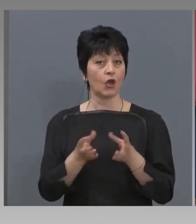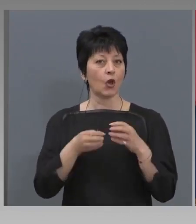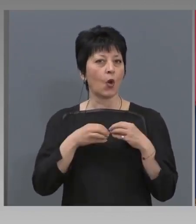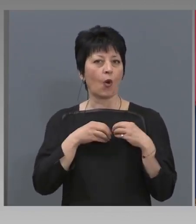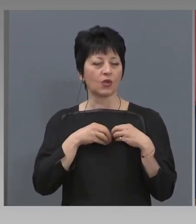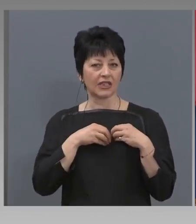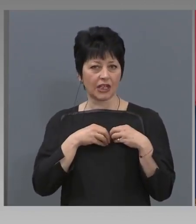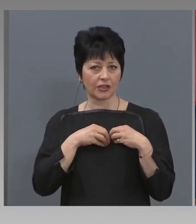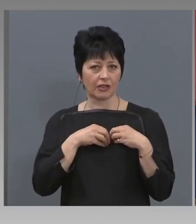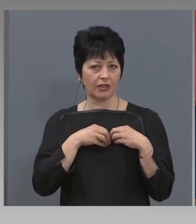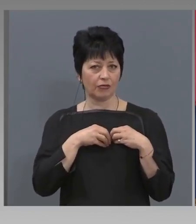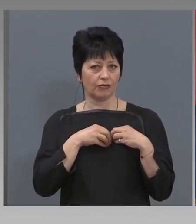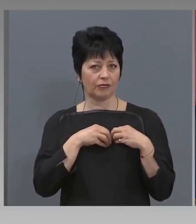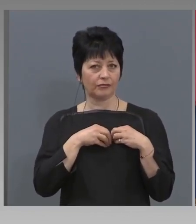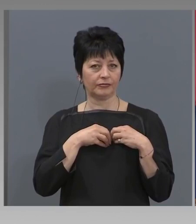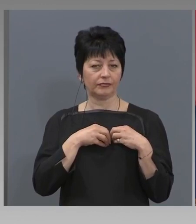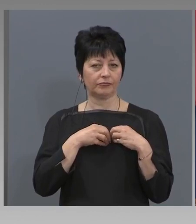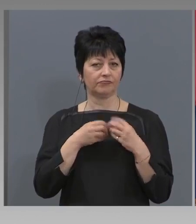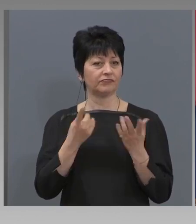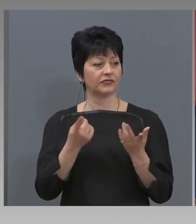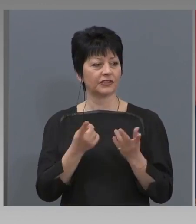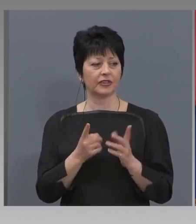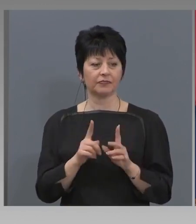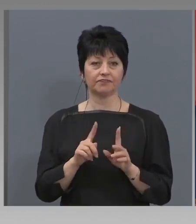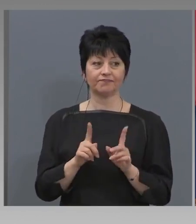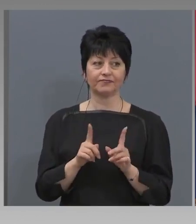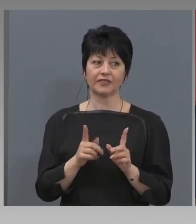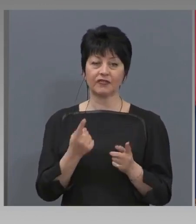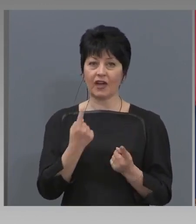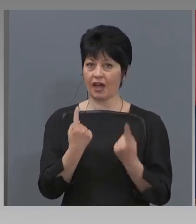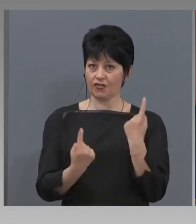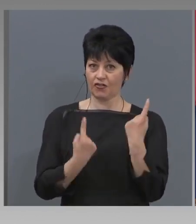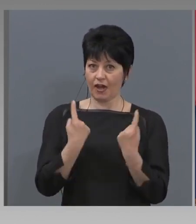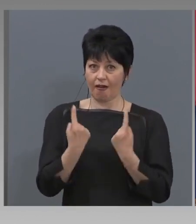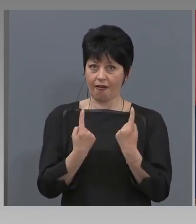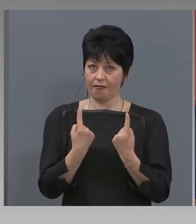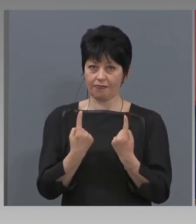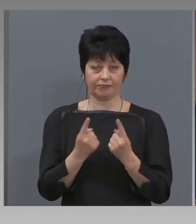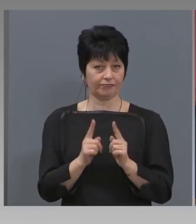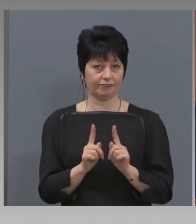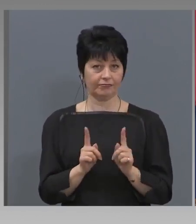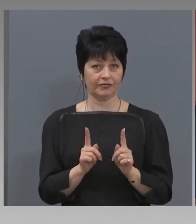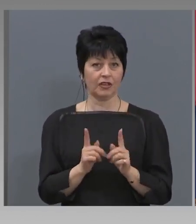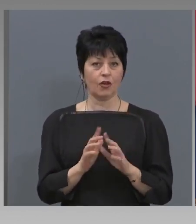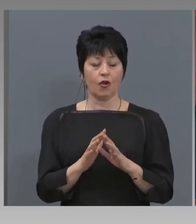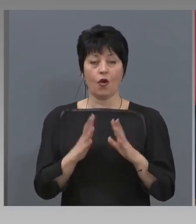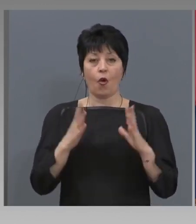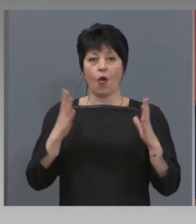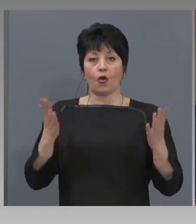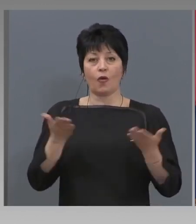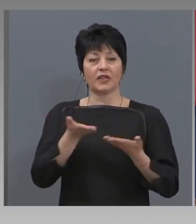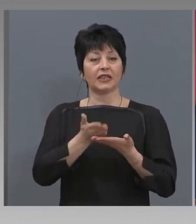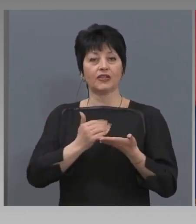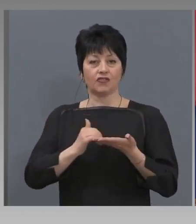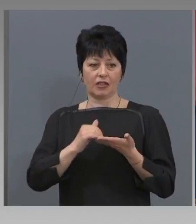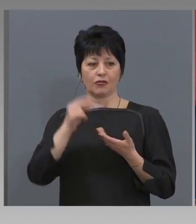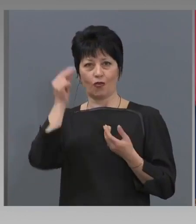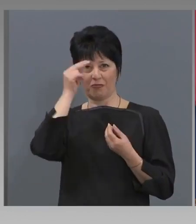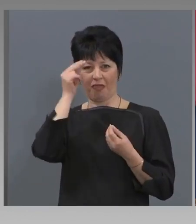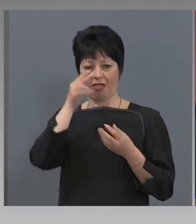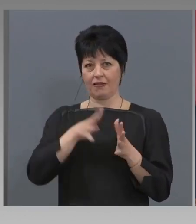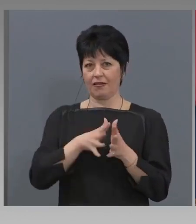Усещането ни е, че едва ли не е шега. Огромната част от българите,